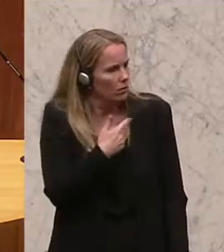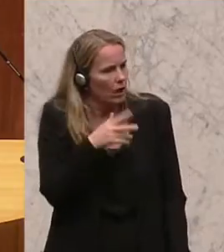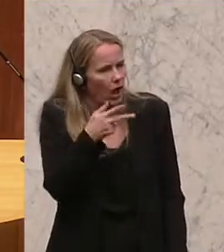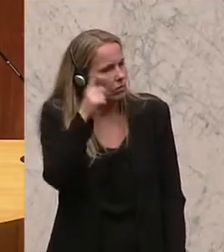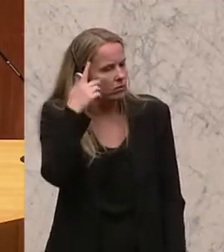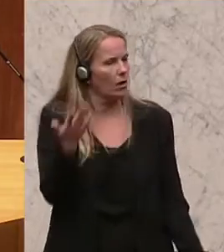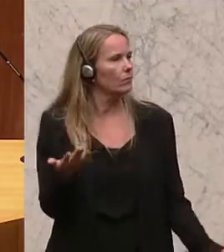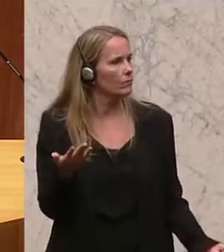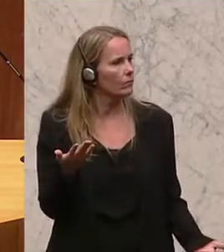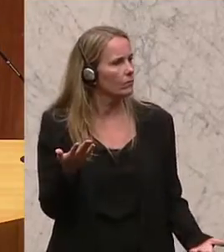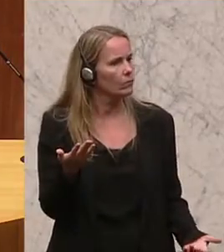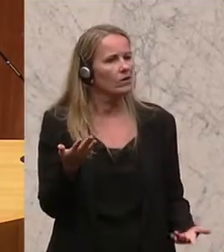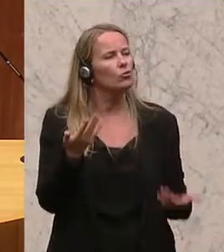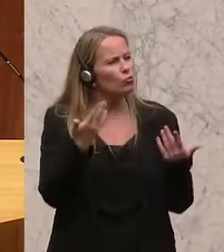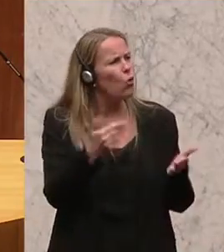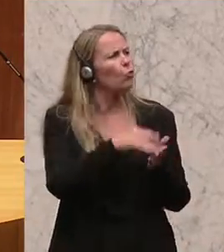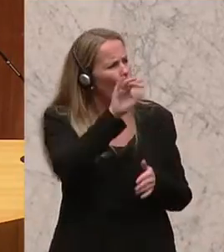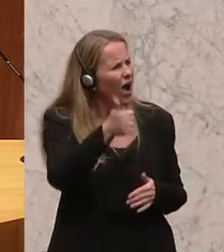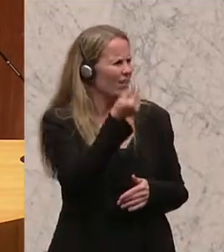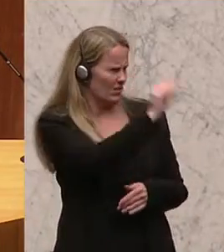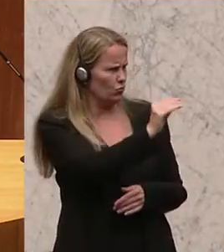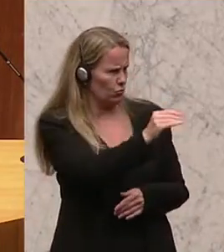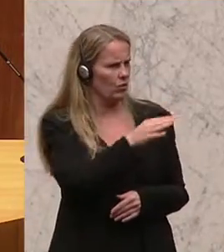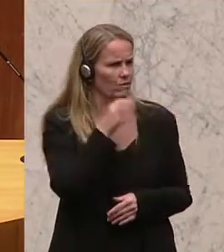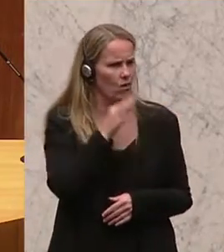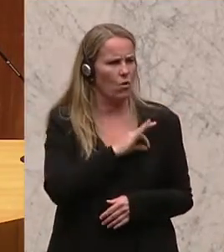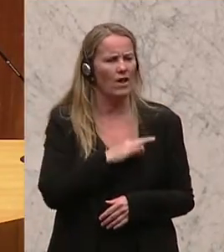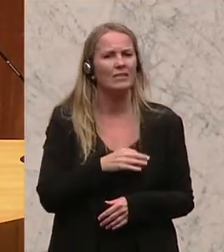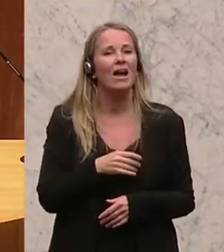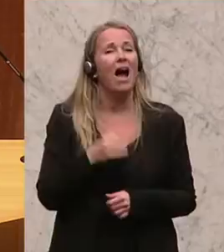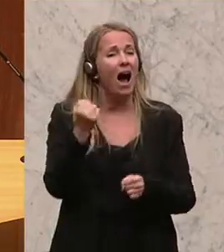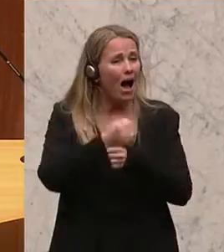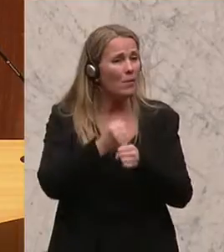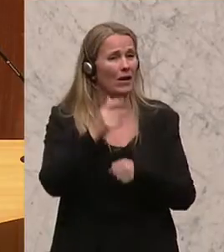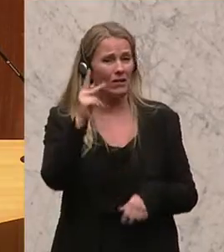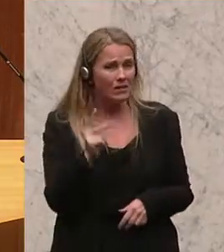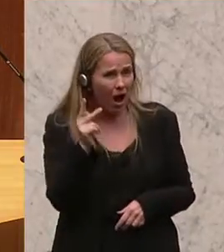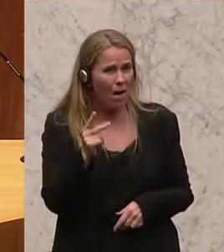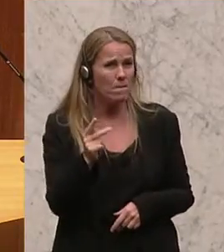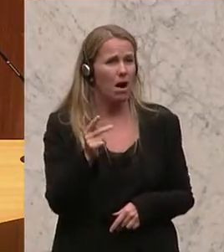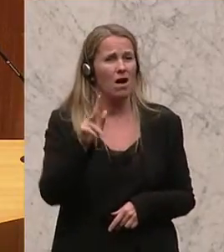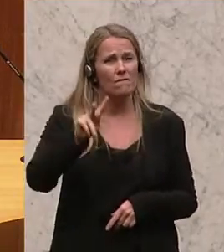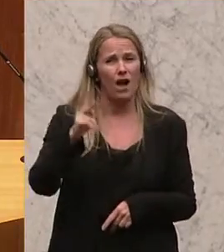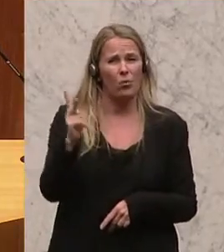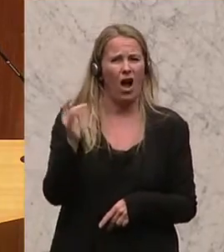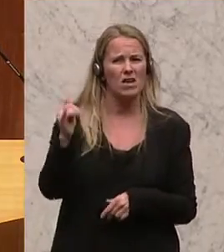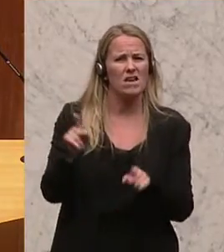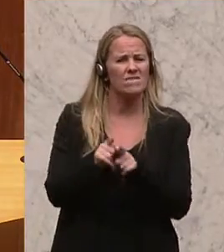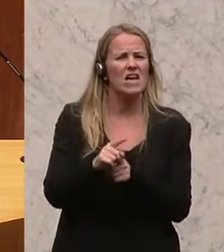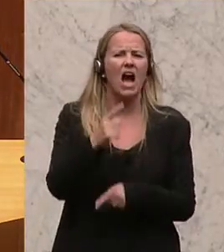schütteln. Jetzt sage ich Ihnen noch was, Frau Lege, und das ist die Tatsache. Die Arbeiterkammer hungert den VKI